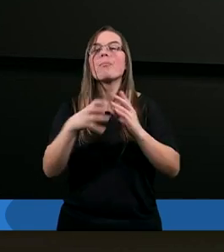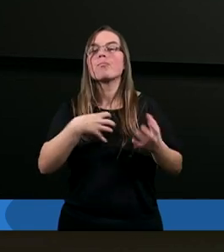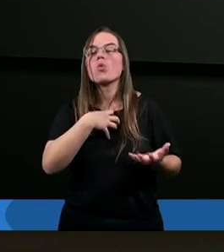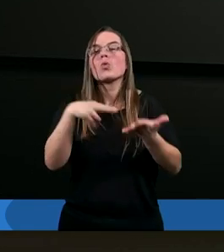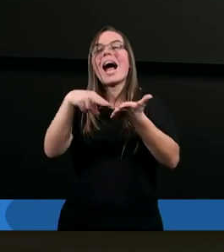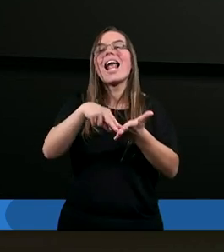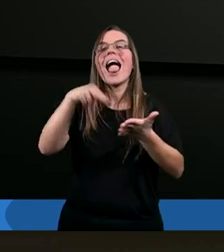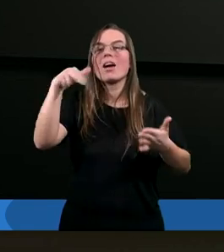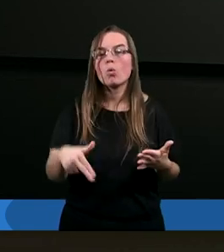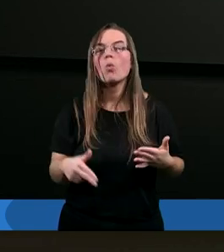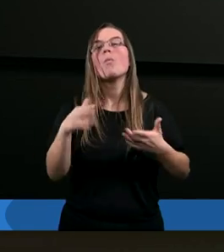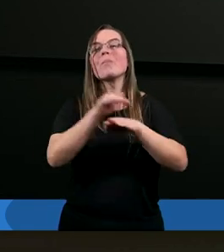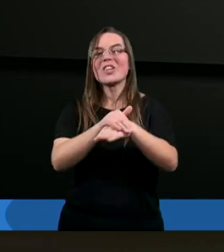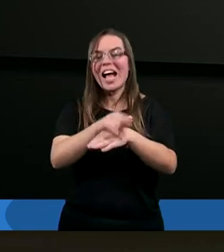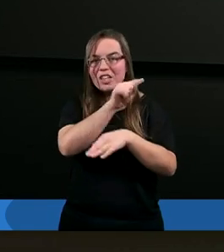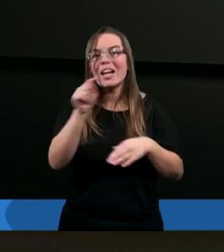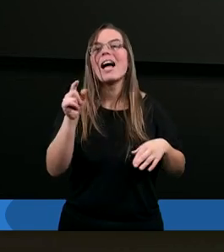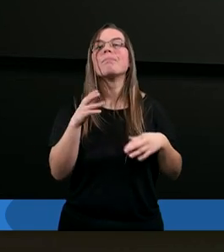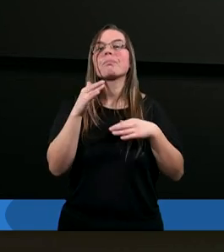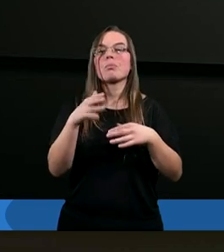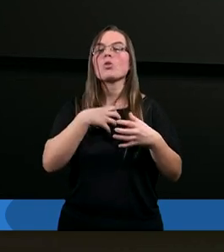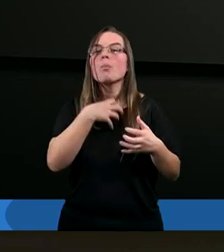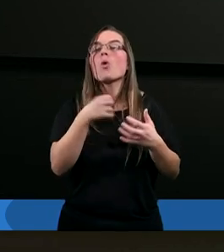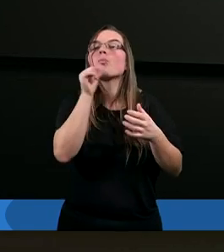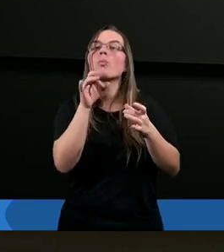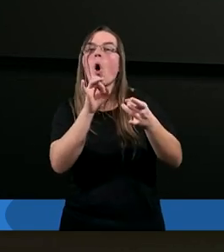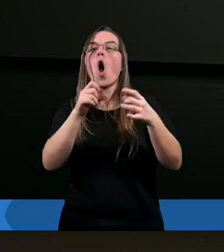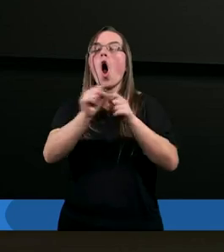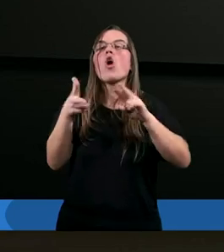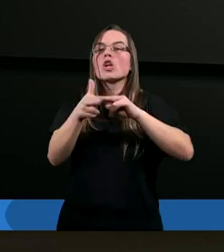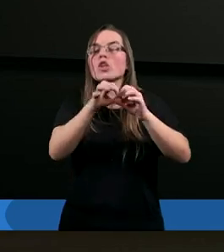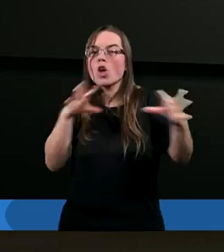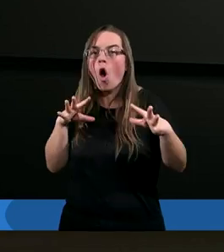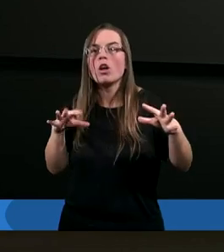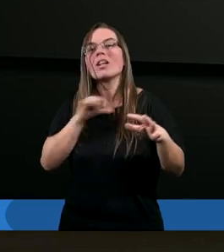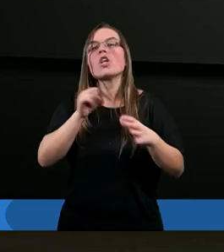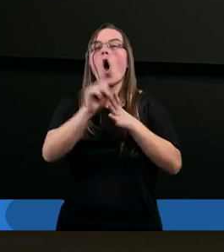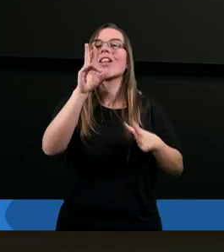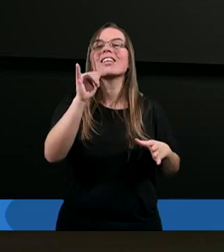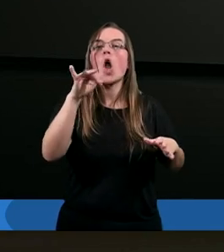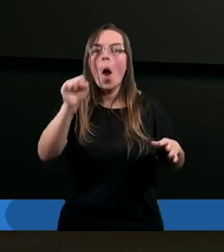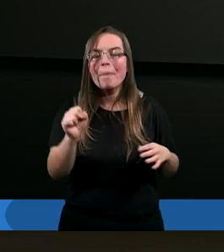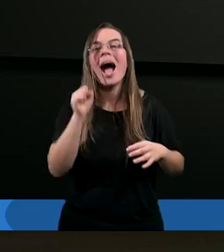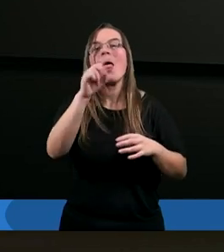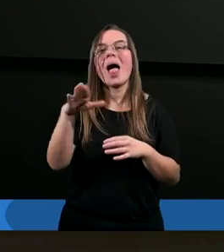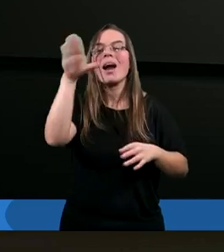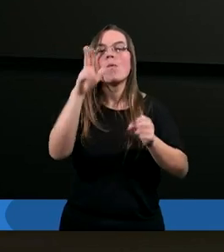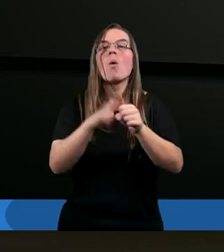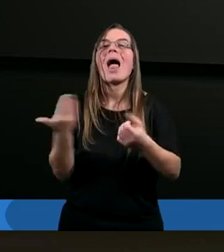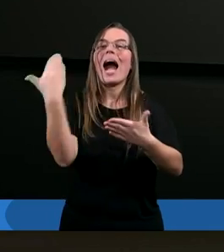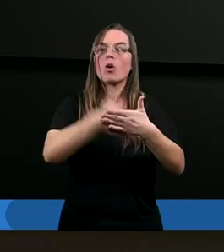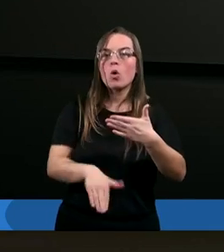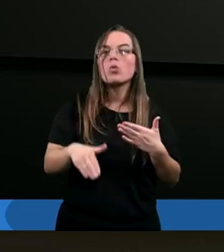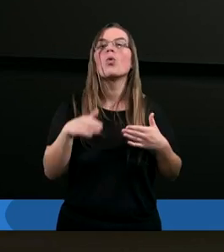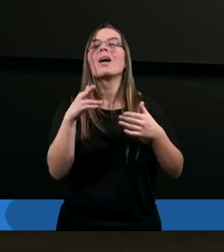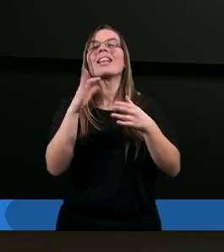lęku przyjaciele próbują się w jakiś sposób odciąć podświadomie od Hioba, tak Bóg na końcu